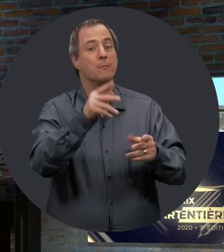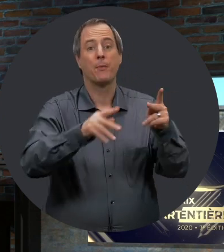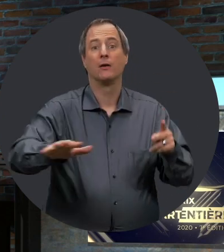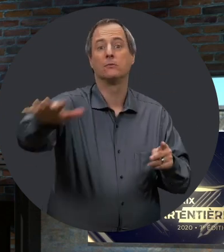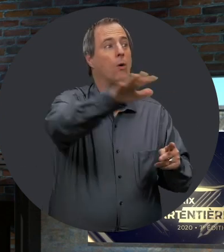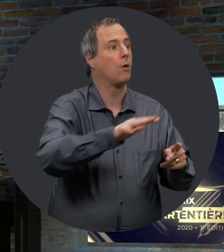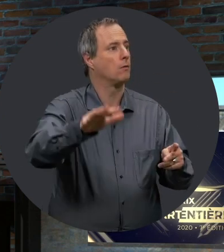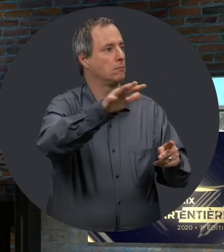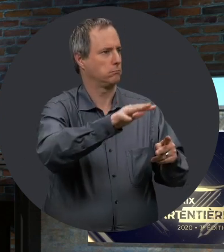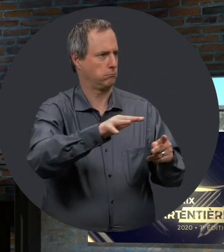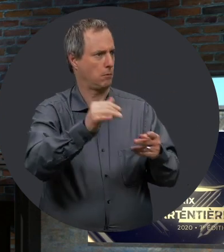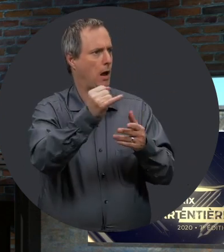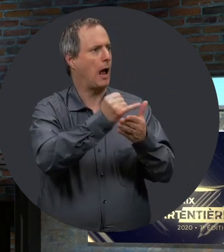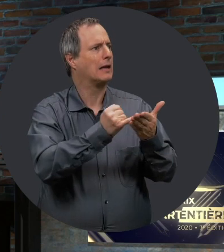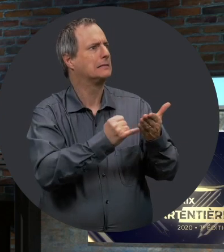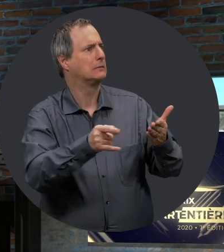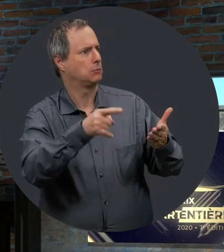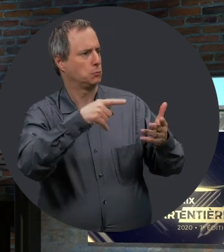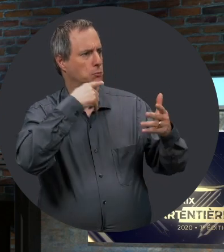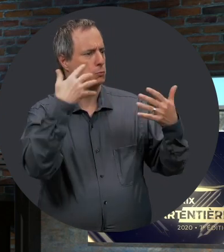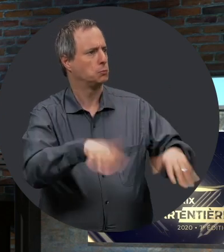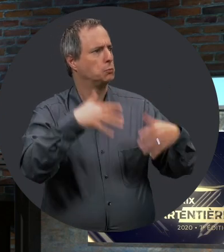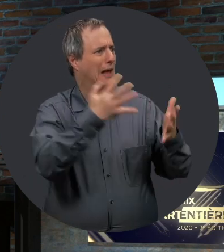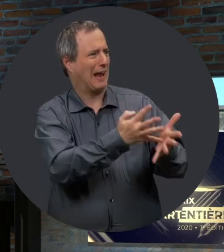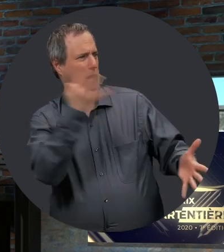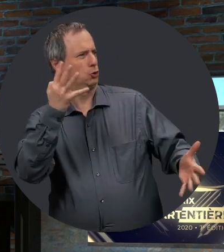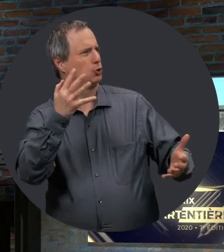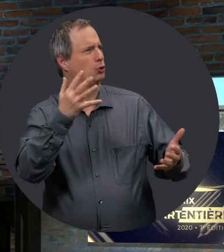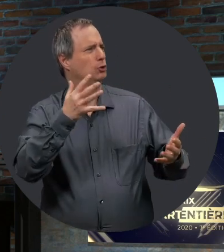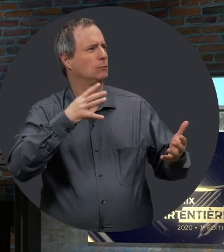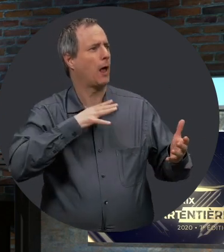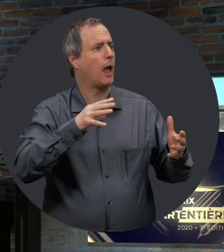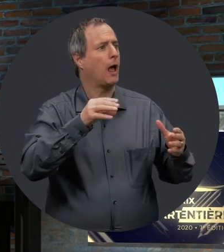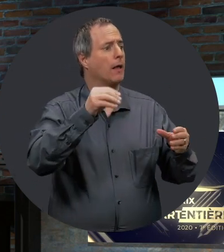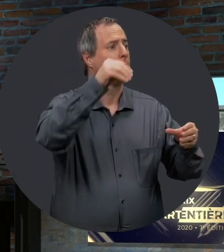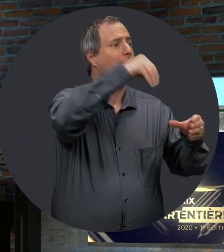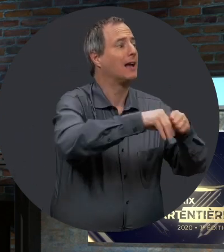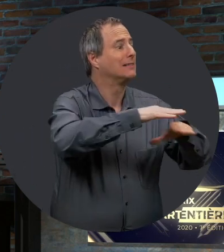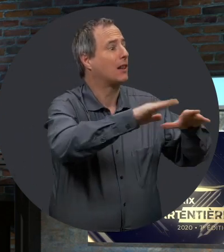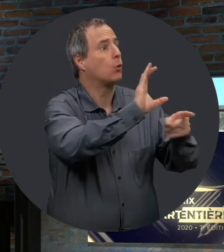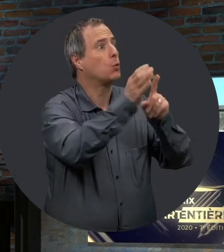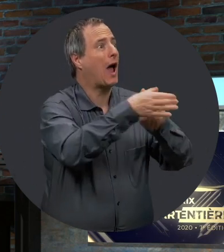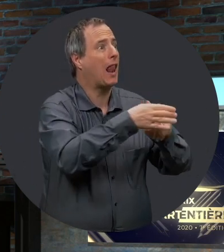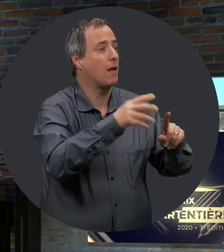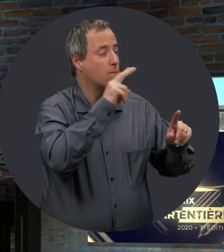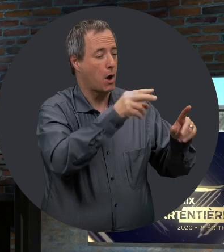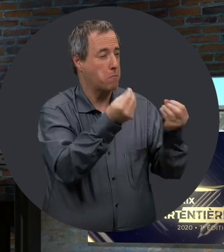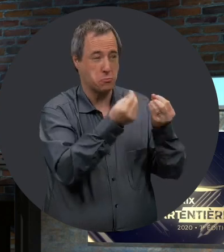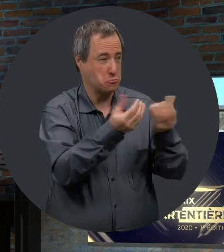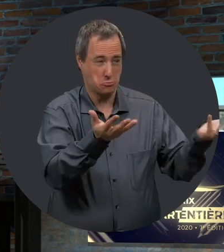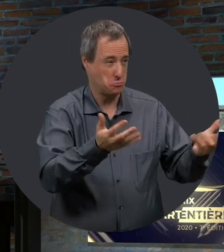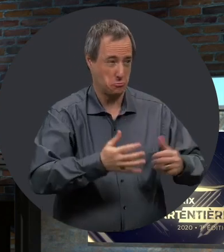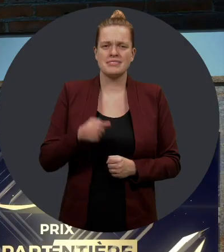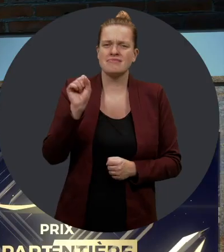partie de la population qui a une richesse artistique qui est peu présente actuellement sur la scène culturelle. Oui, avec